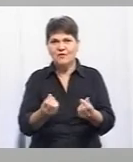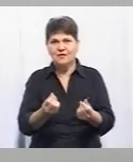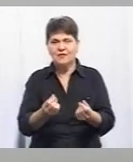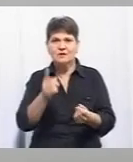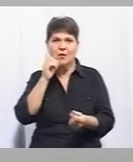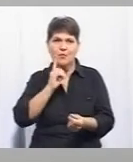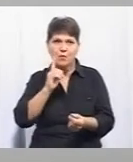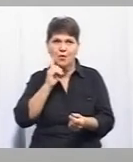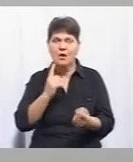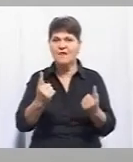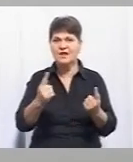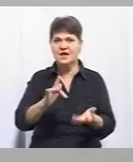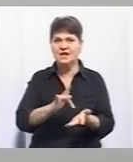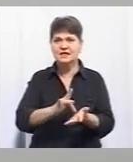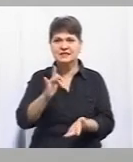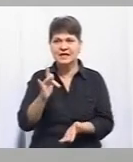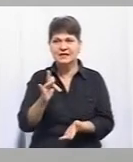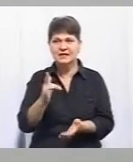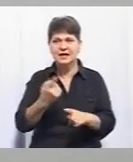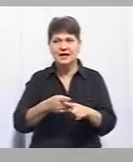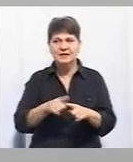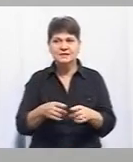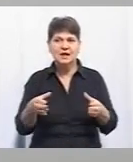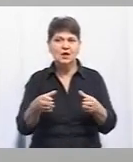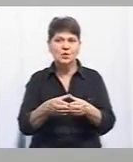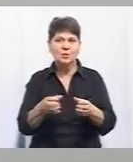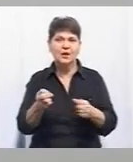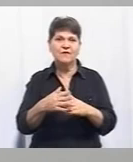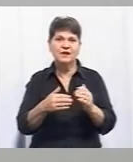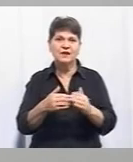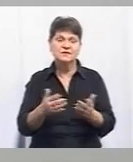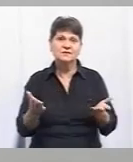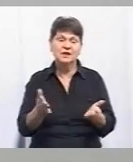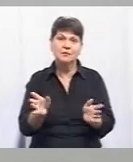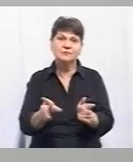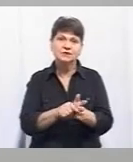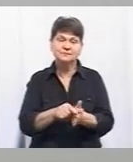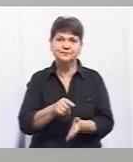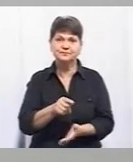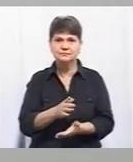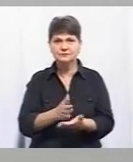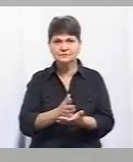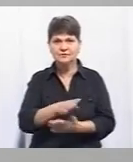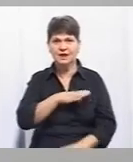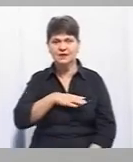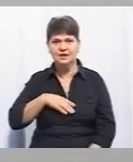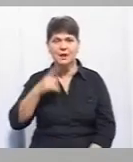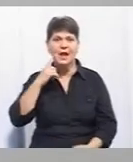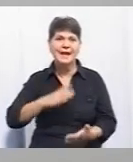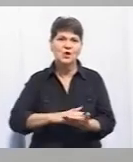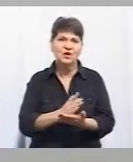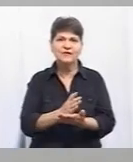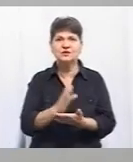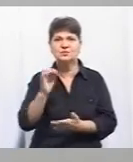правильно говорите, такий великий центр, мовно кажучи. Це група фахівців, які працюють з ветеранами, які знаходяться поза бар'єрами, географічними, або